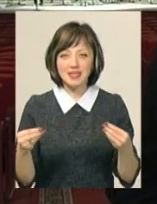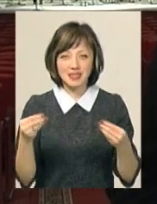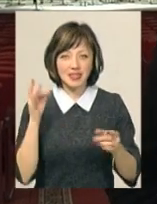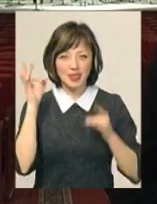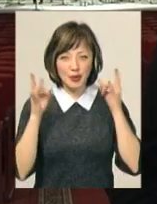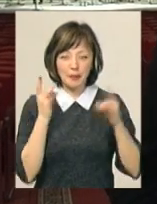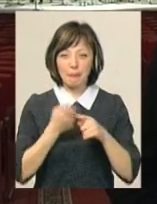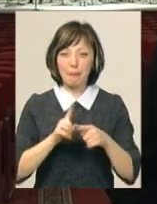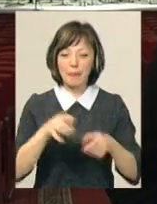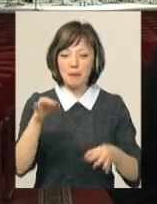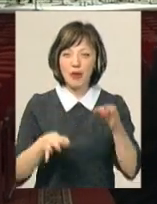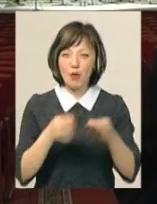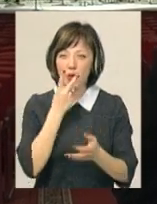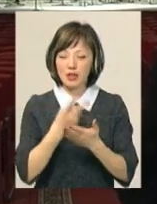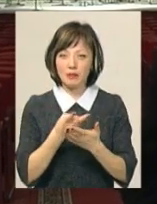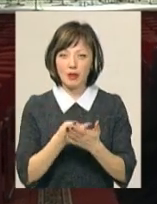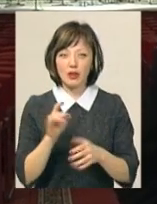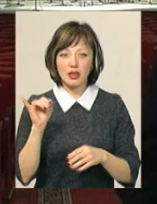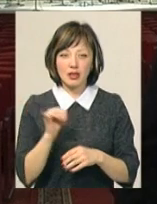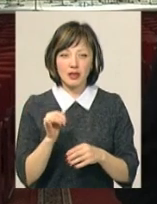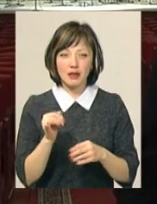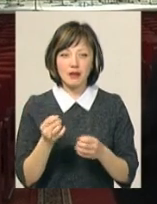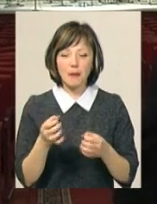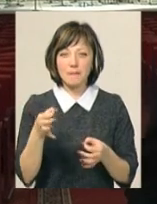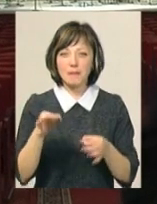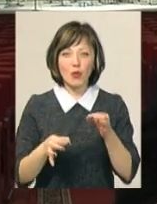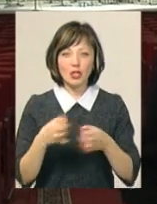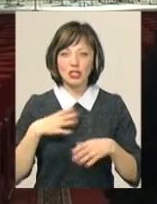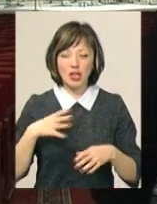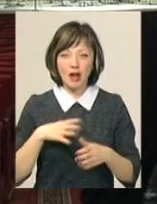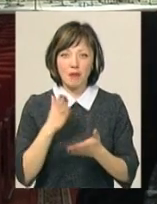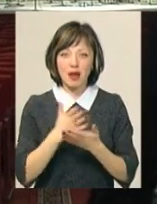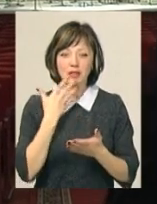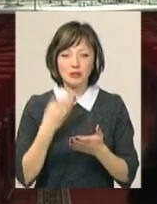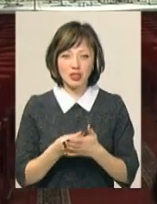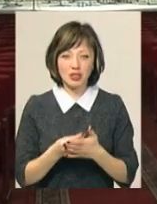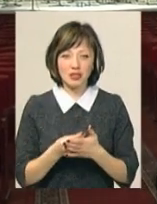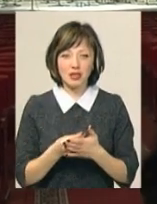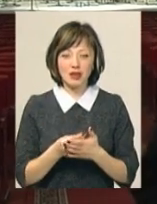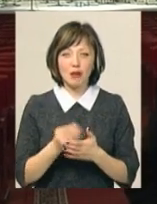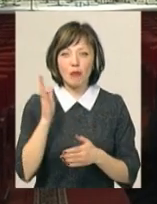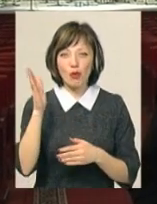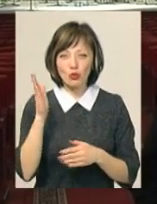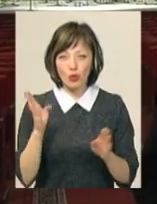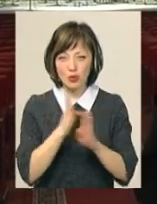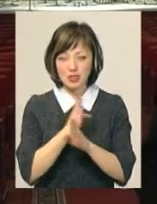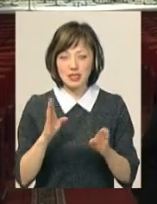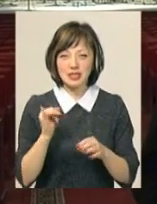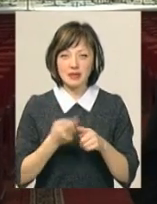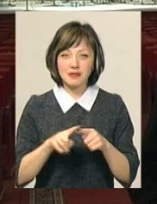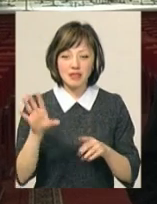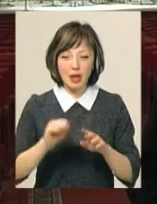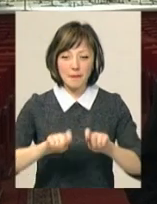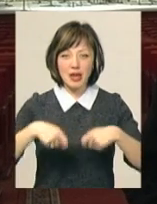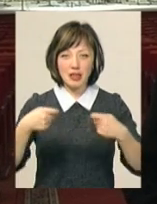Оце природа змальовується, вона от, природа не чекає, вона має свої, знаєте, свої прогнози, і тому, і це все